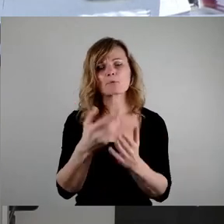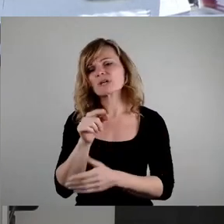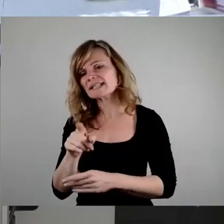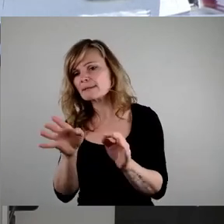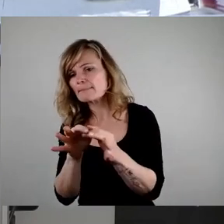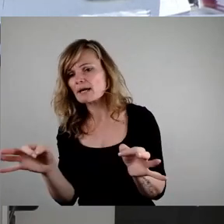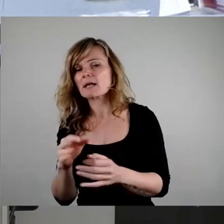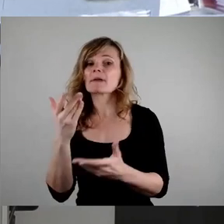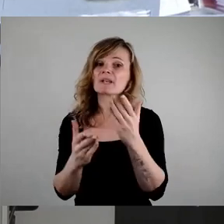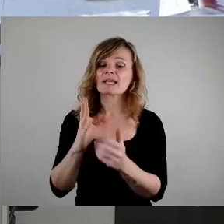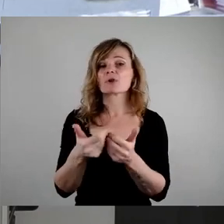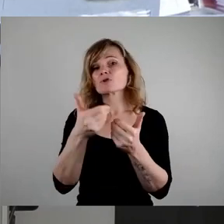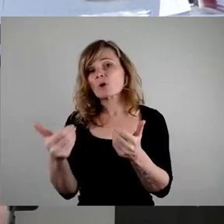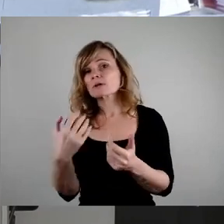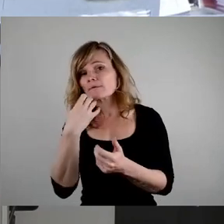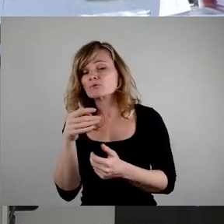Sonderwunsch für eine Spielplatzgestaltung